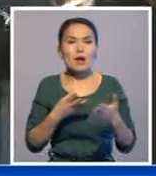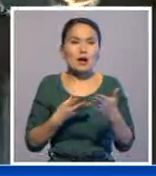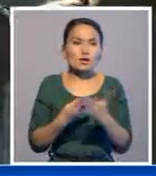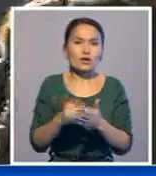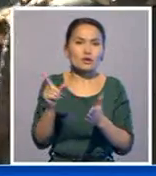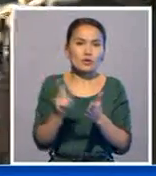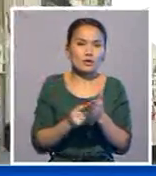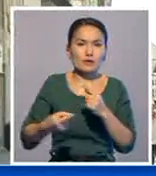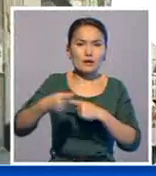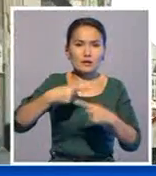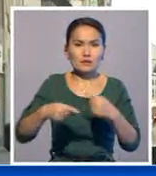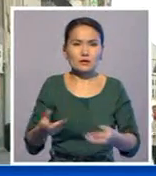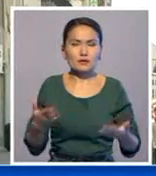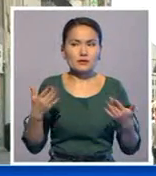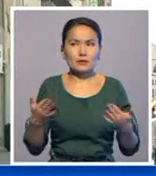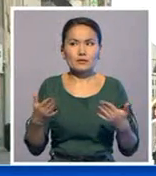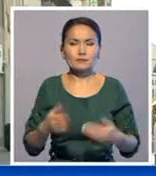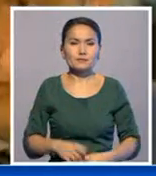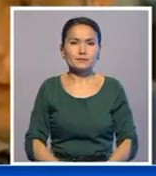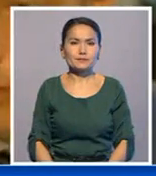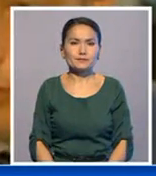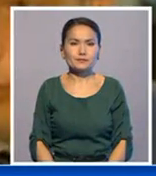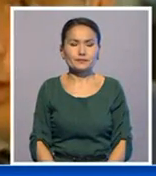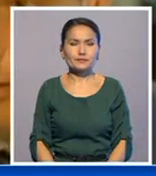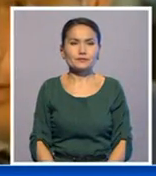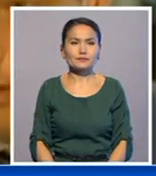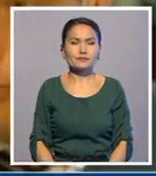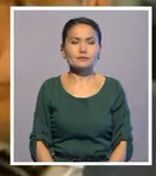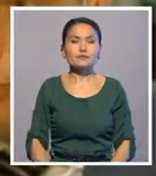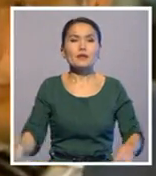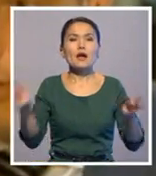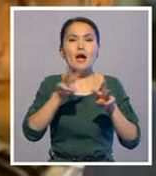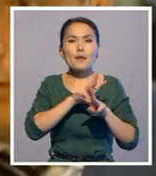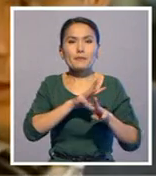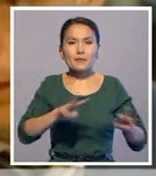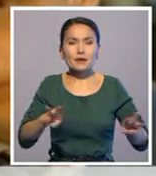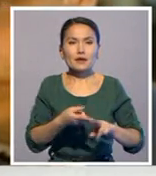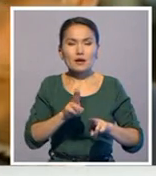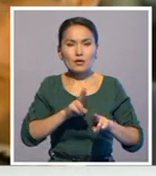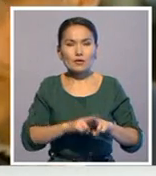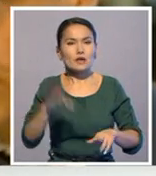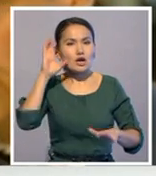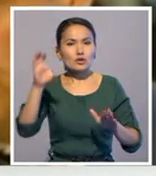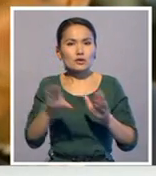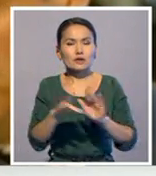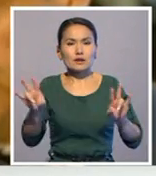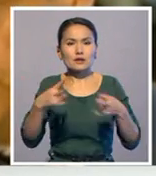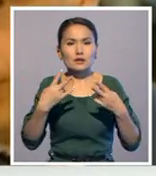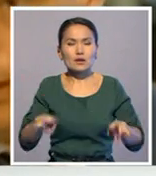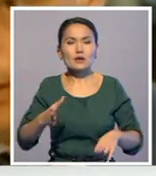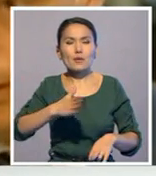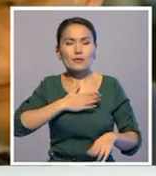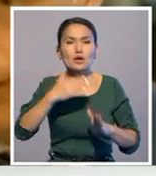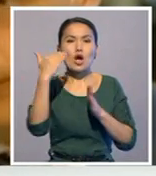жәрдемақларды қайтар ода талап етуде. Білік олардың қолшық барамес айтқанына көніп, айдағанына жүретін Антверпенде біз